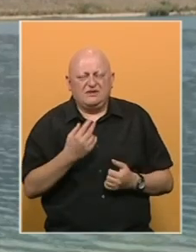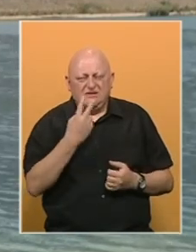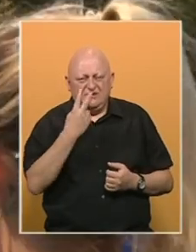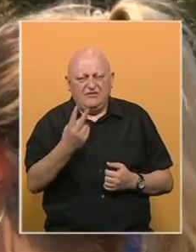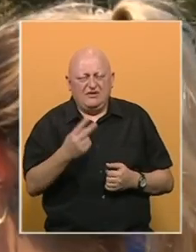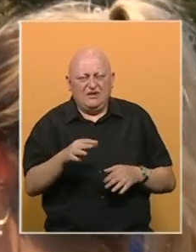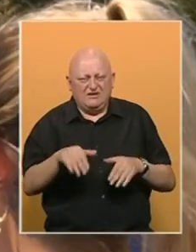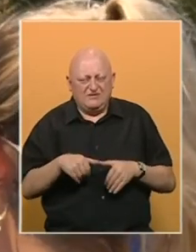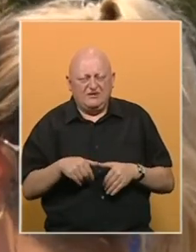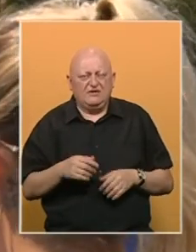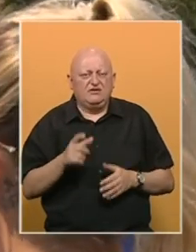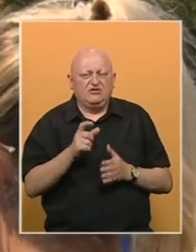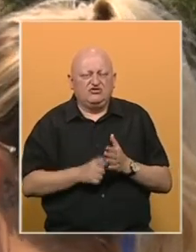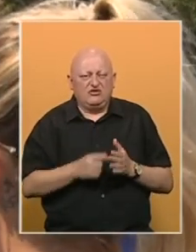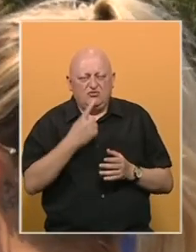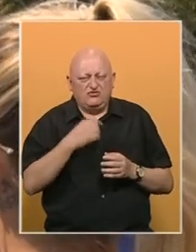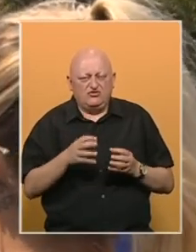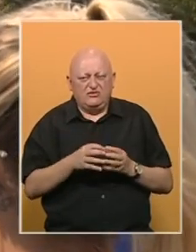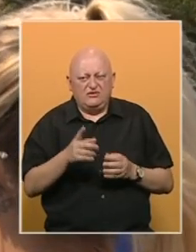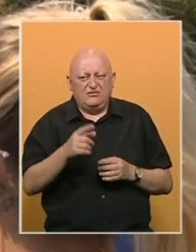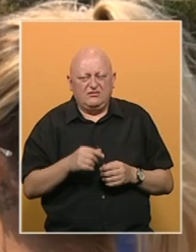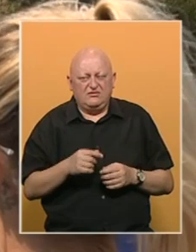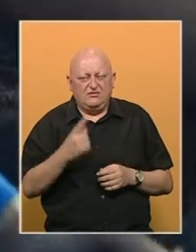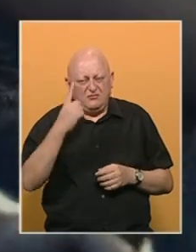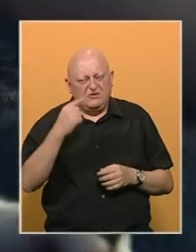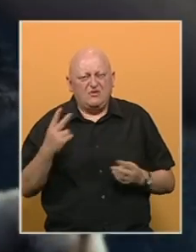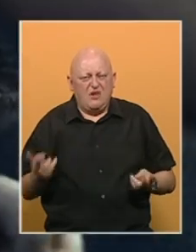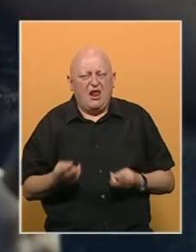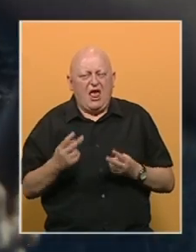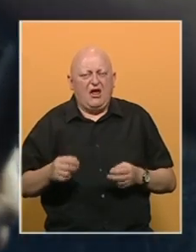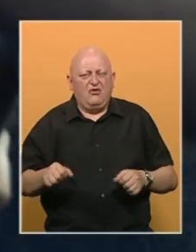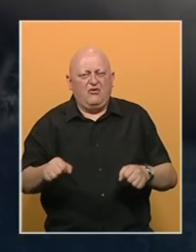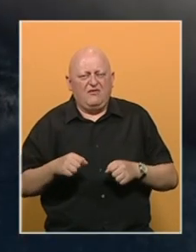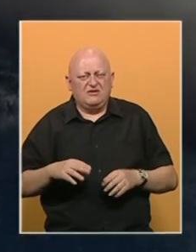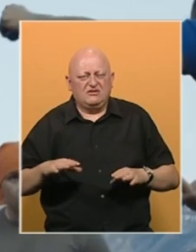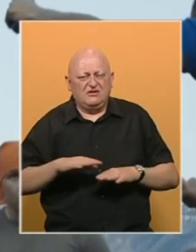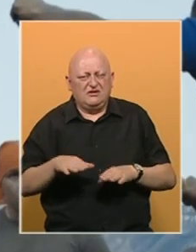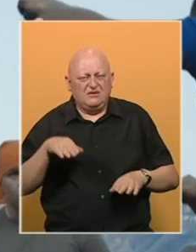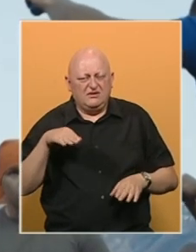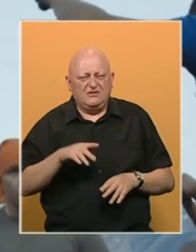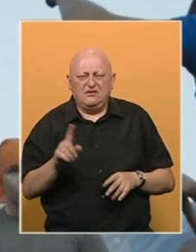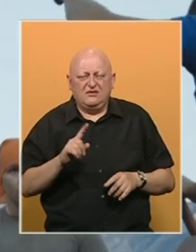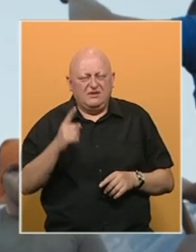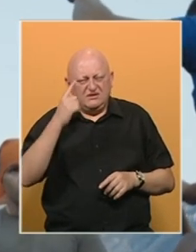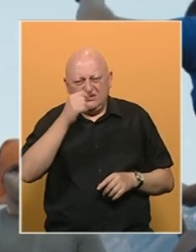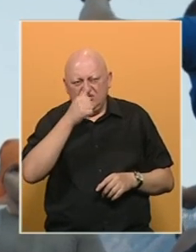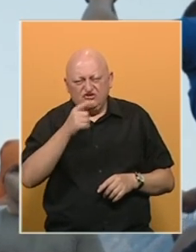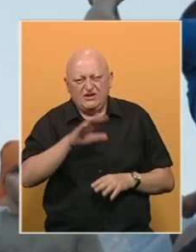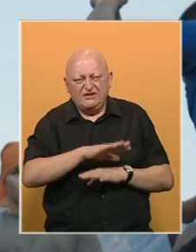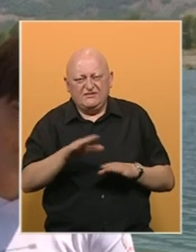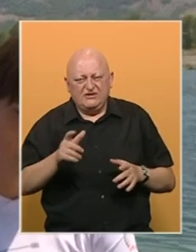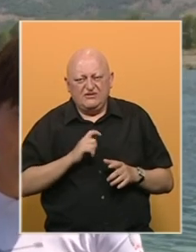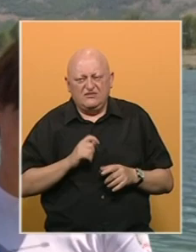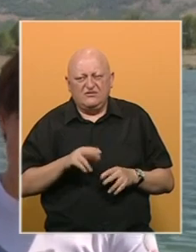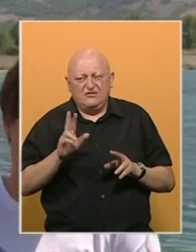shvatila. Novi član muškog tima Mihovil prvo je mislio da je jednostavno veslatin iz rijeku, a ni Ana Marija nije baš znala što je sve čeka.